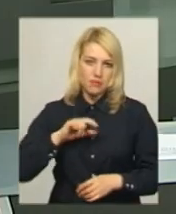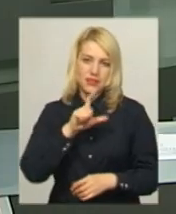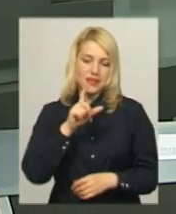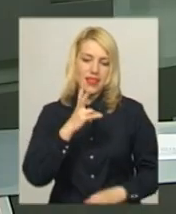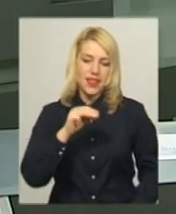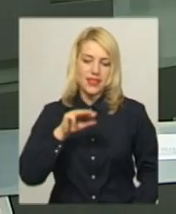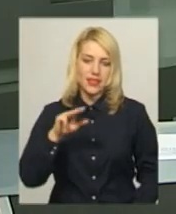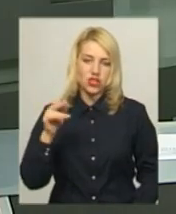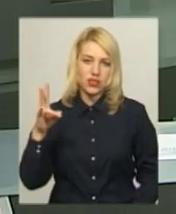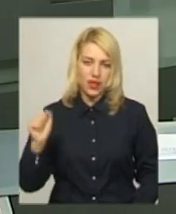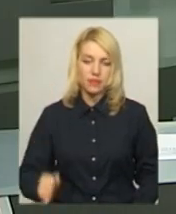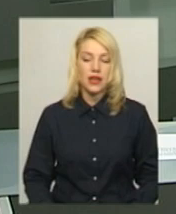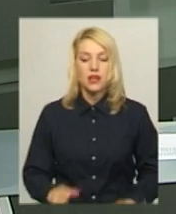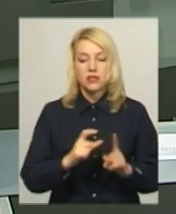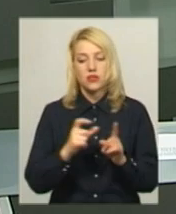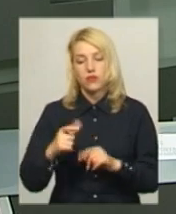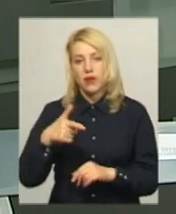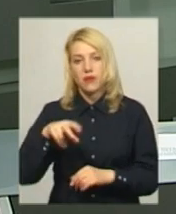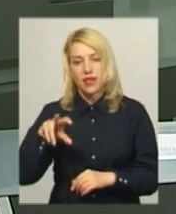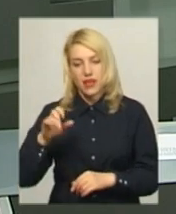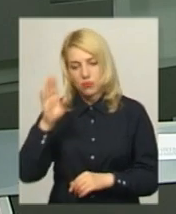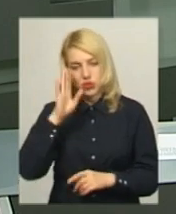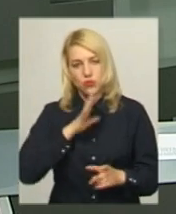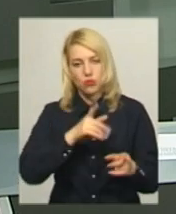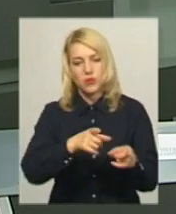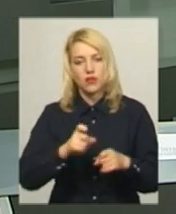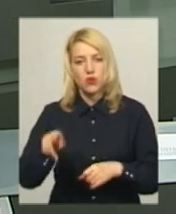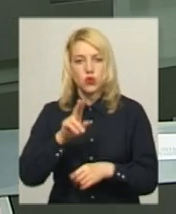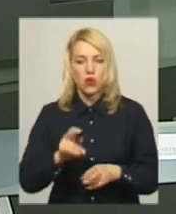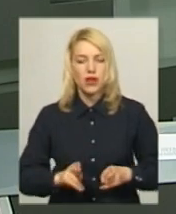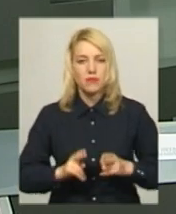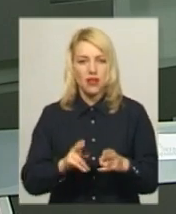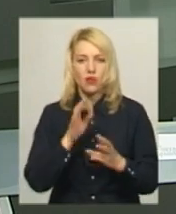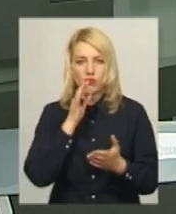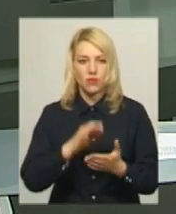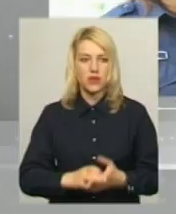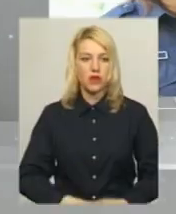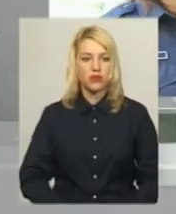За словами Інни Глеги, чоловік раніше притягувався до кримінальної відповідальності.